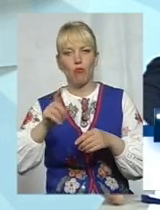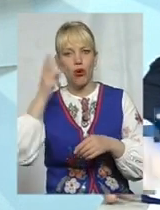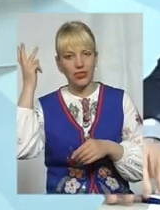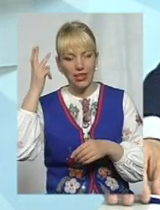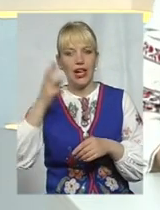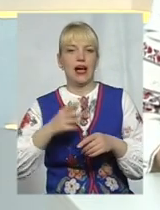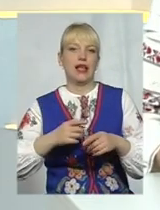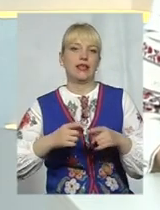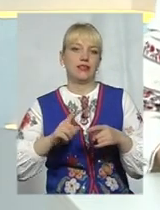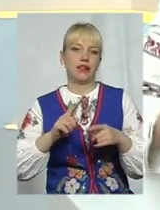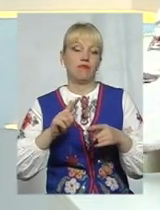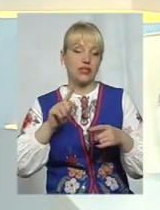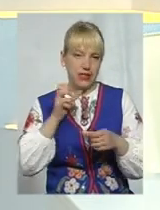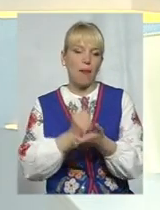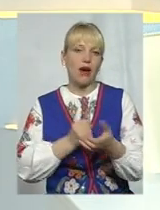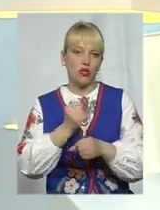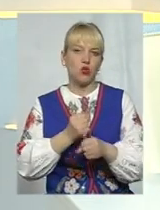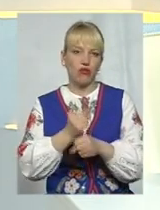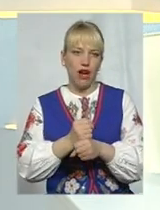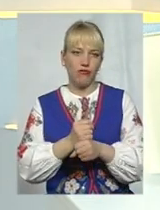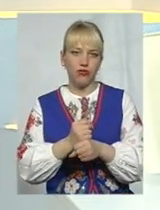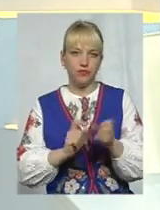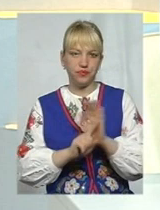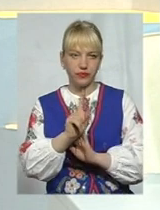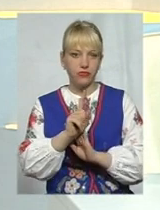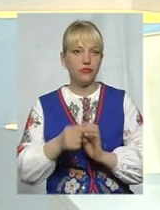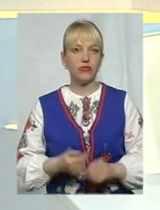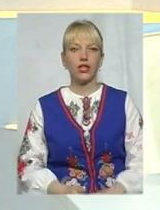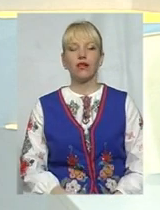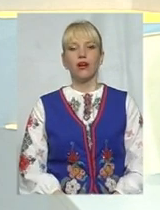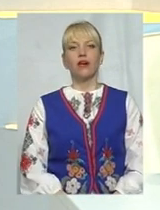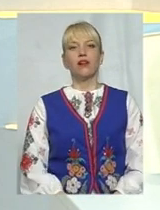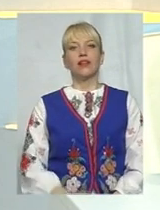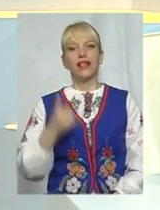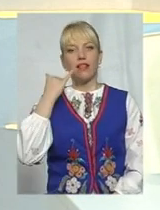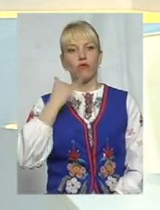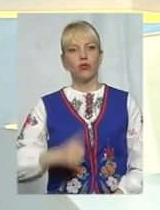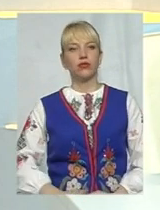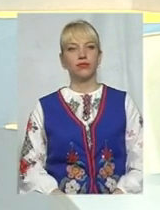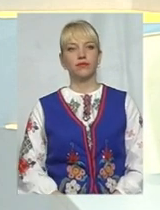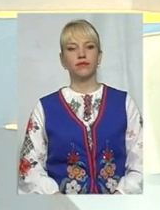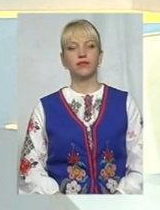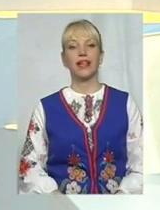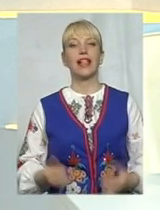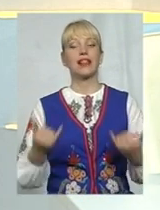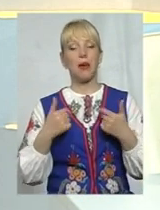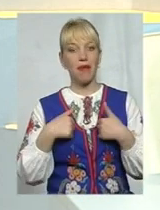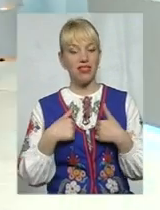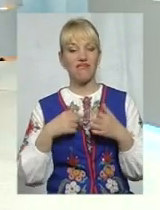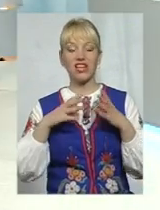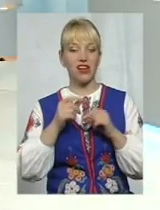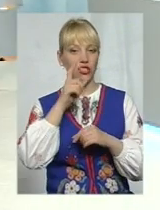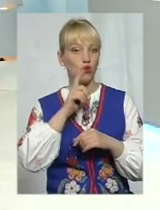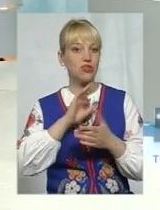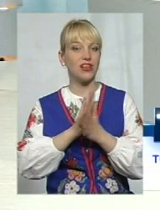нас є ще один телефонний дзвінок. 61 90 60. Слухаємо вас. Говоріть, будь ласка. Для мене взагалі не зрозуміла